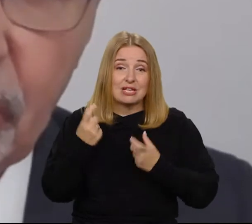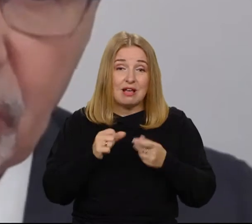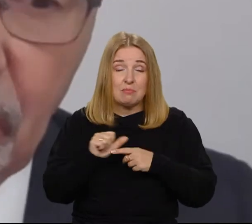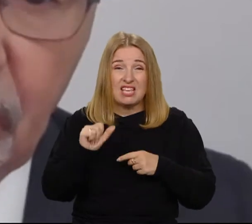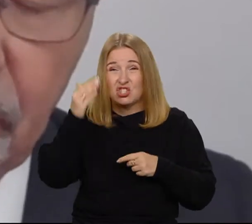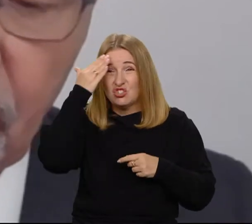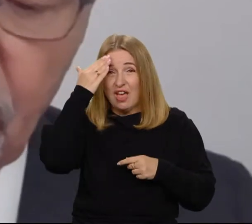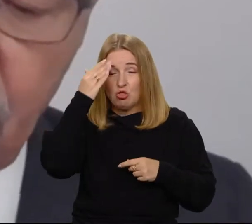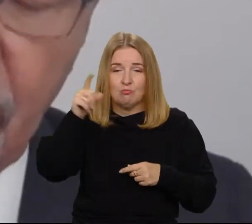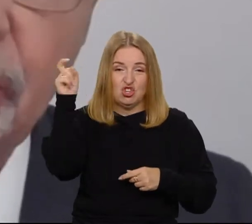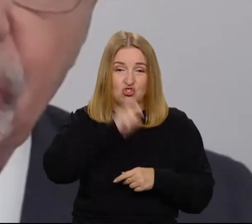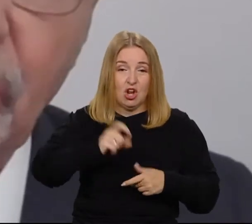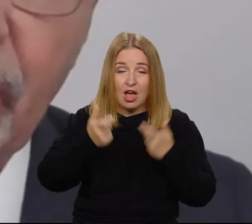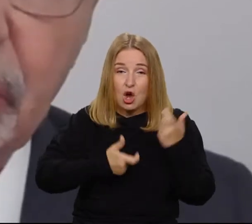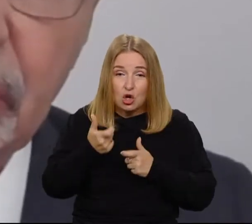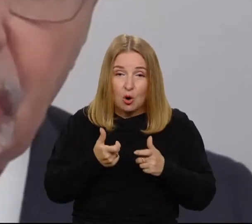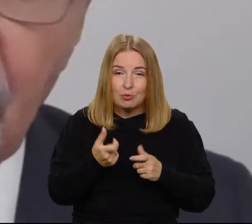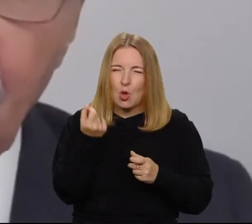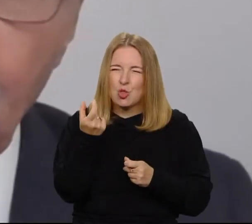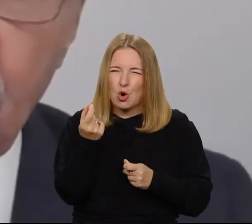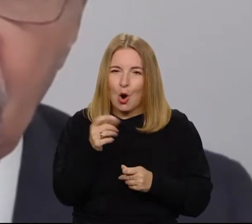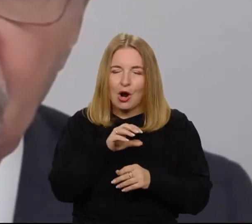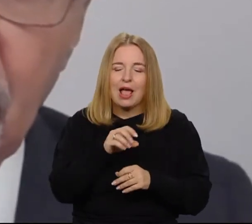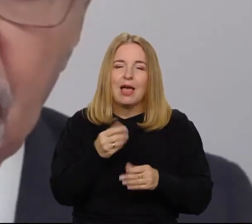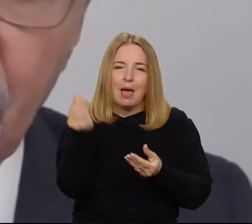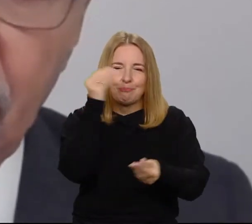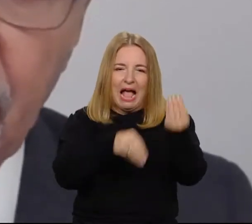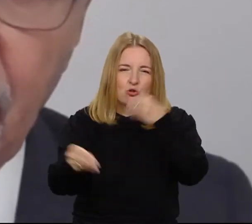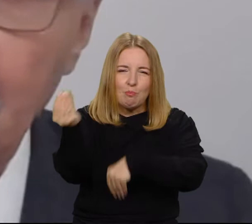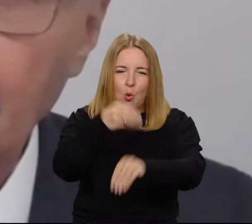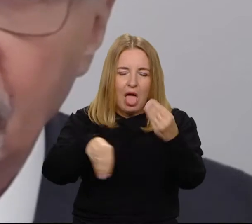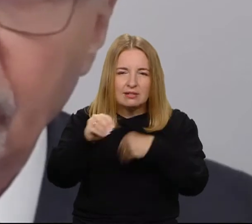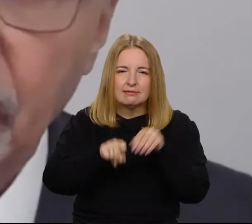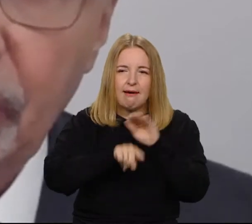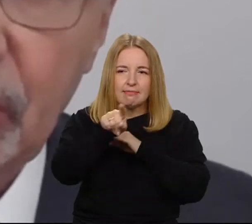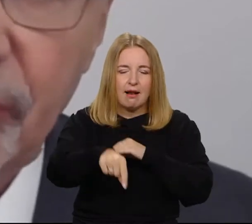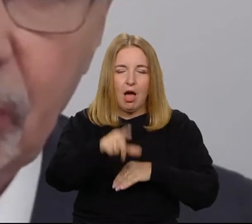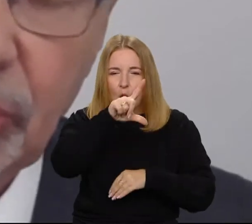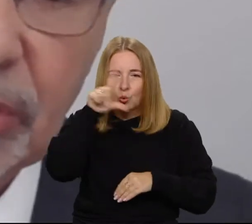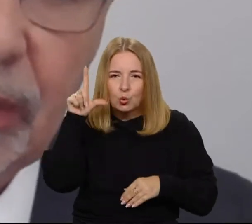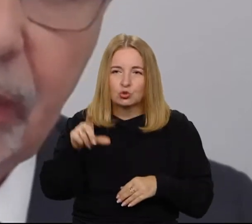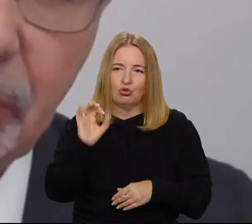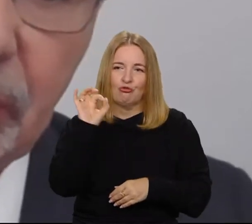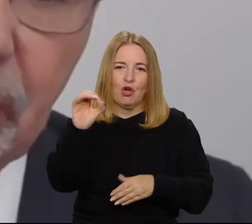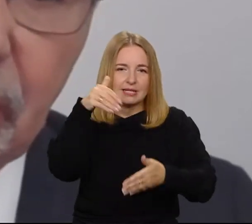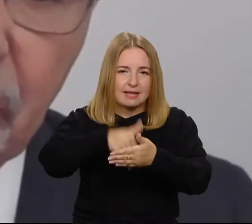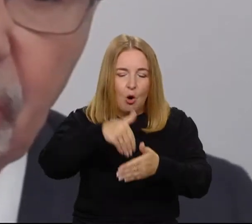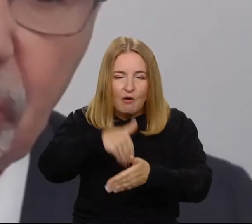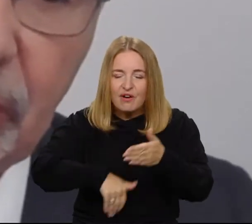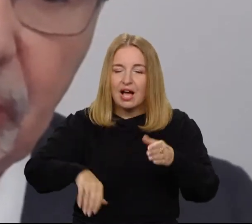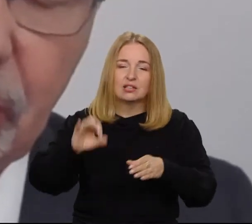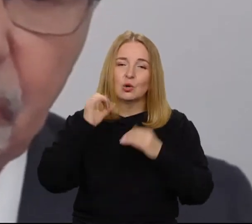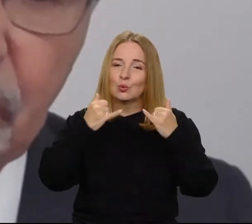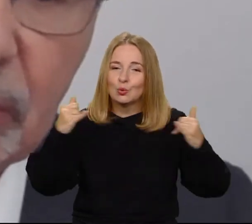świadomie źle, po to, żeby manipulować ludźmi i ich zachowaniami. Nie tylko poprzez fake newsy, ale także i